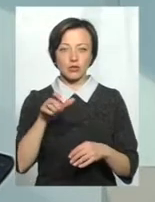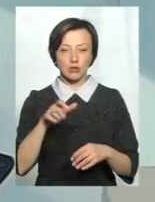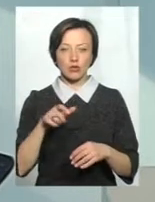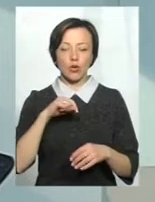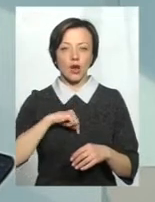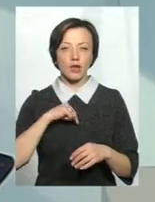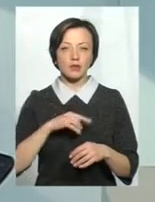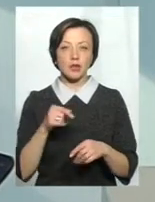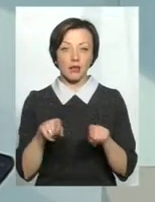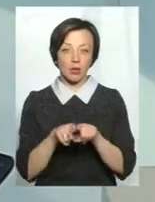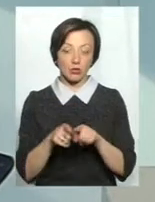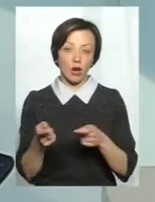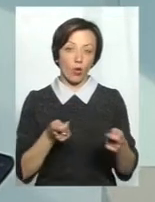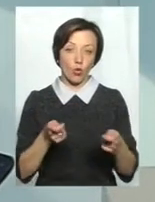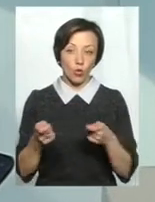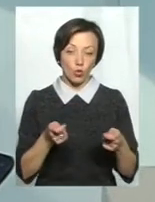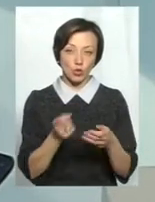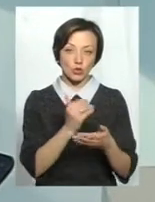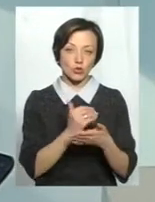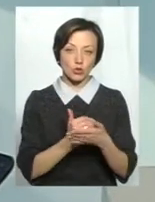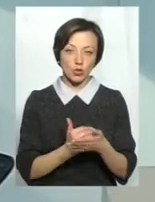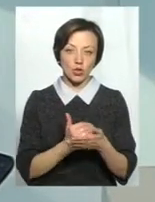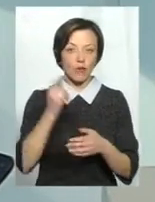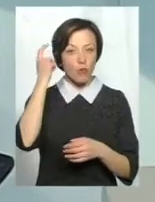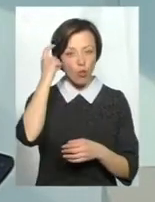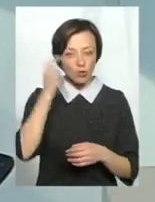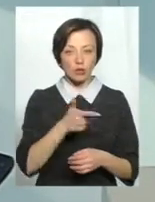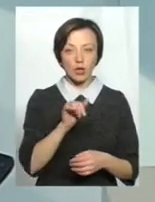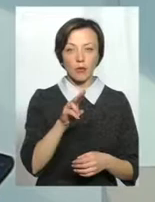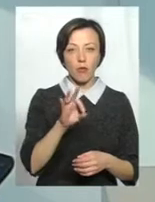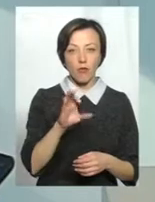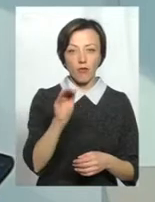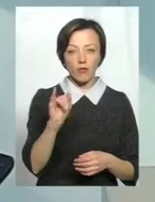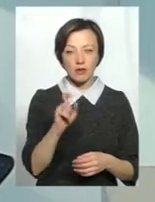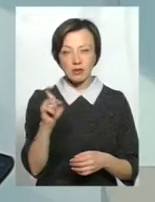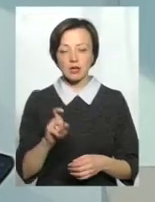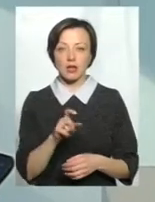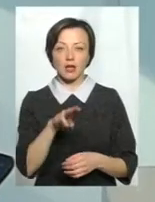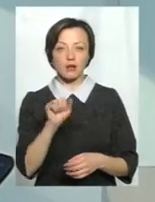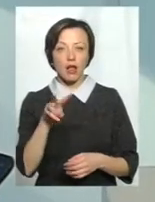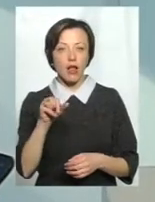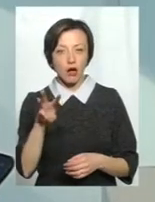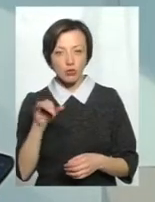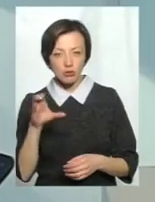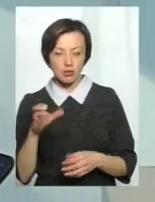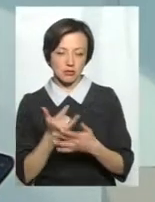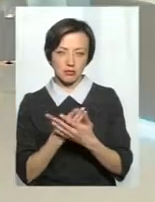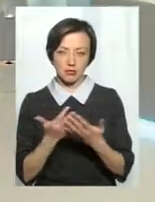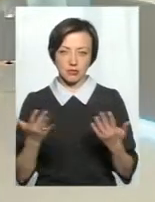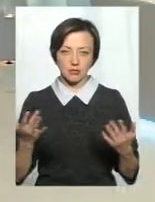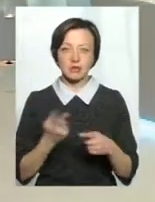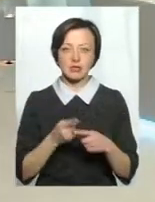регулюючі структури, такі як гіпофіз, гіпоталамус, гормональні органи. Це